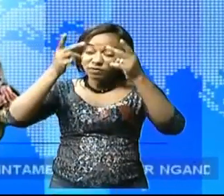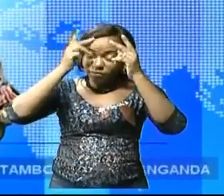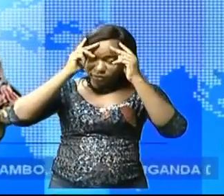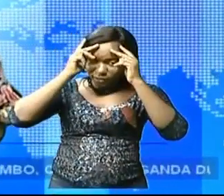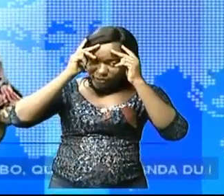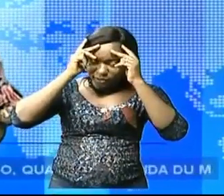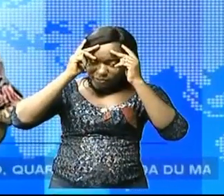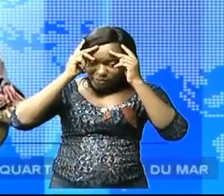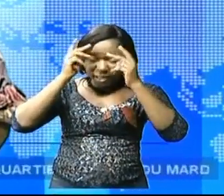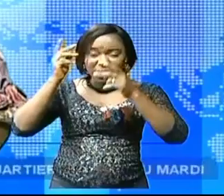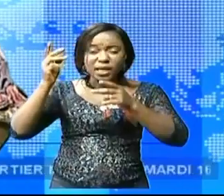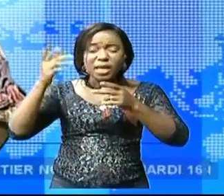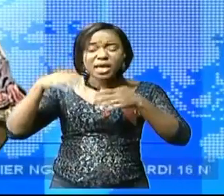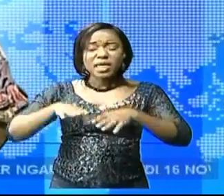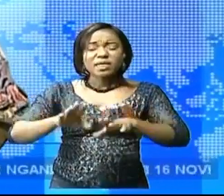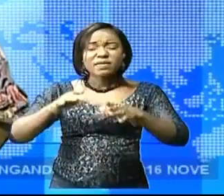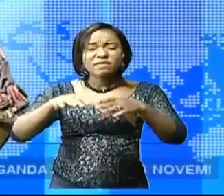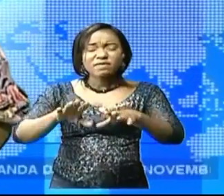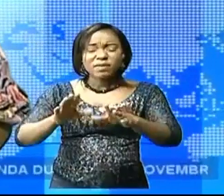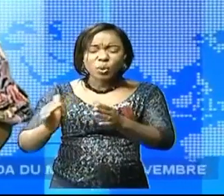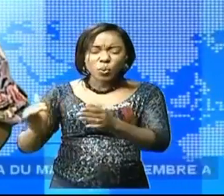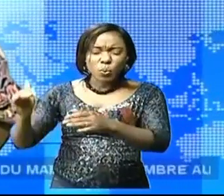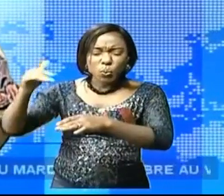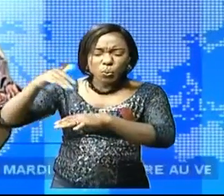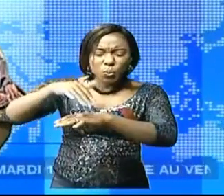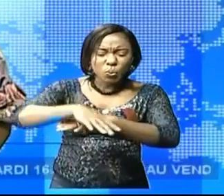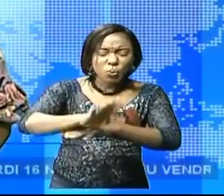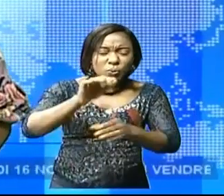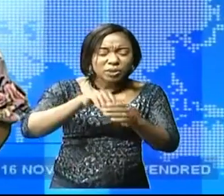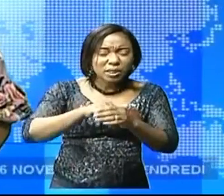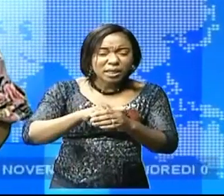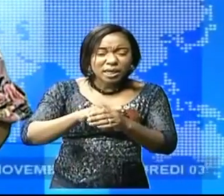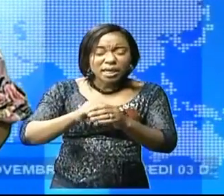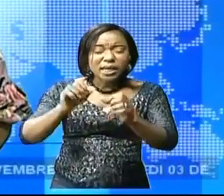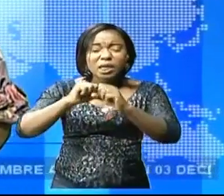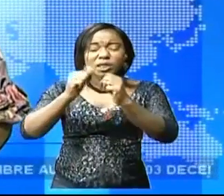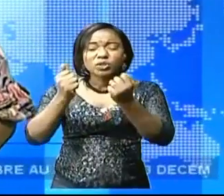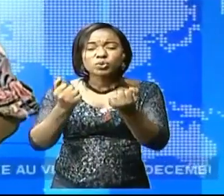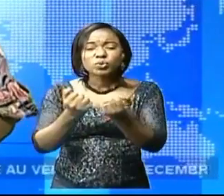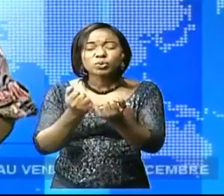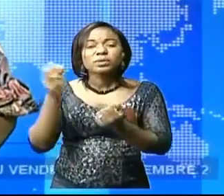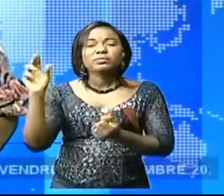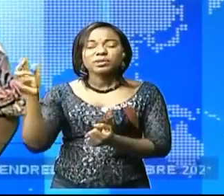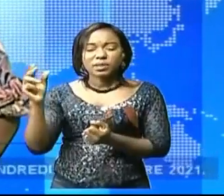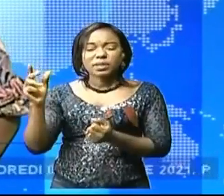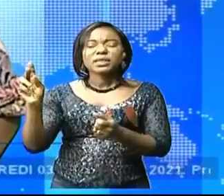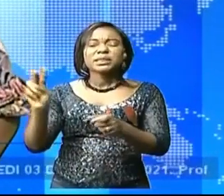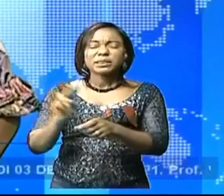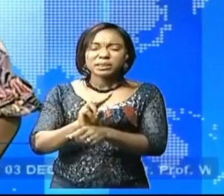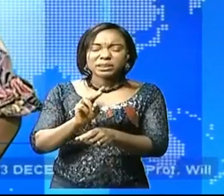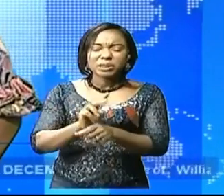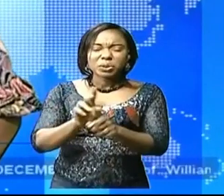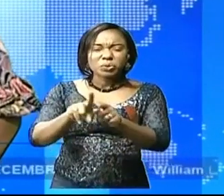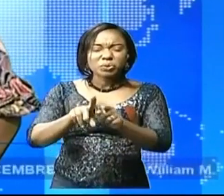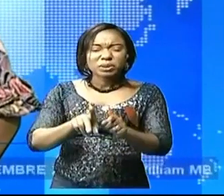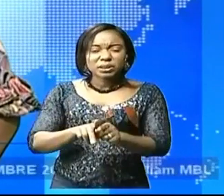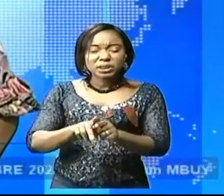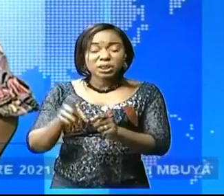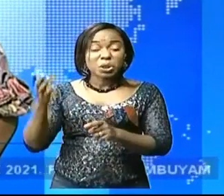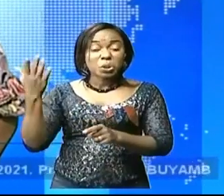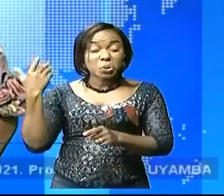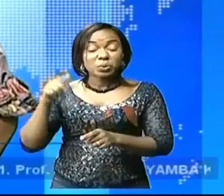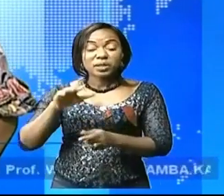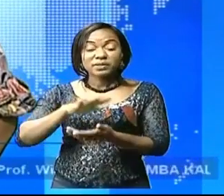rivière exploitée par les entreprises minières qui exploitent ou qui exercent dans la province du